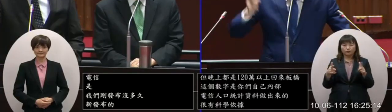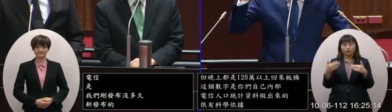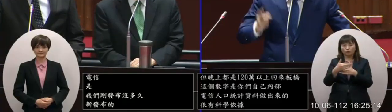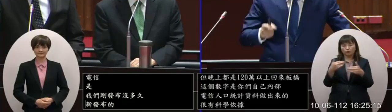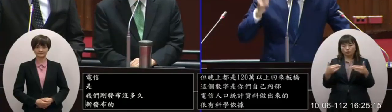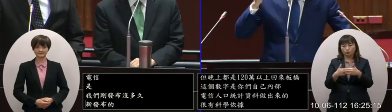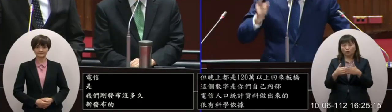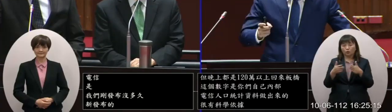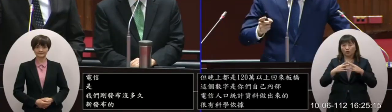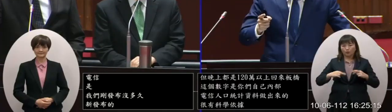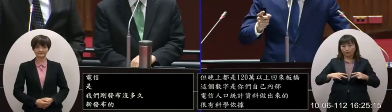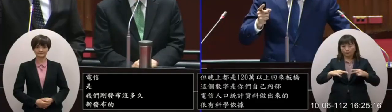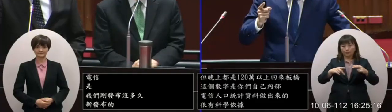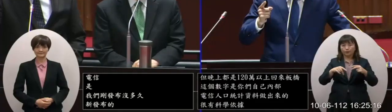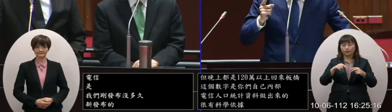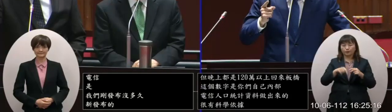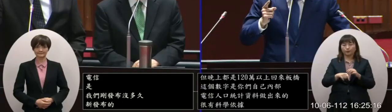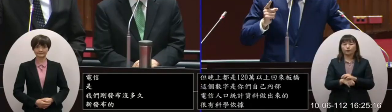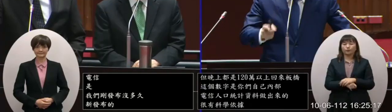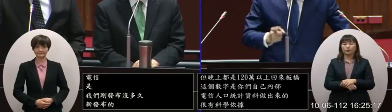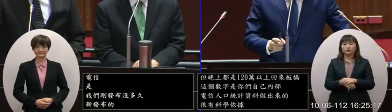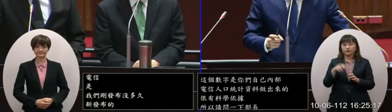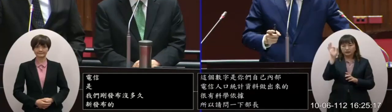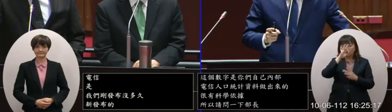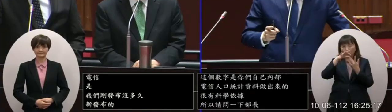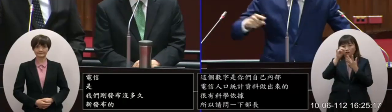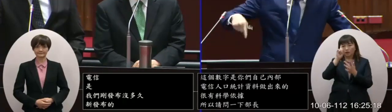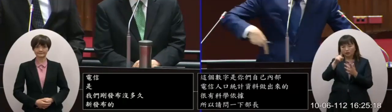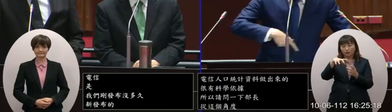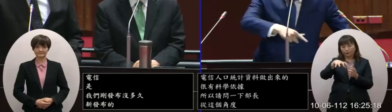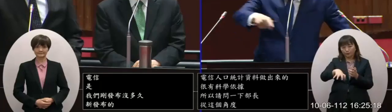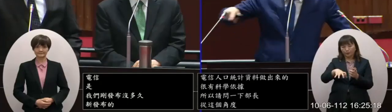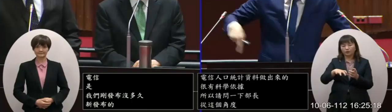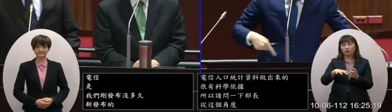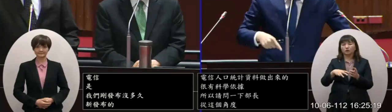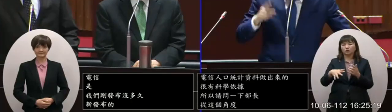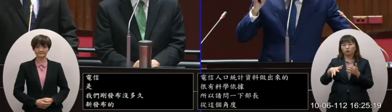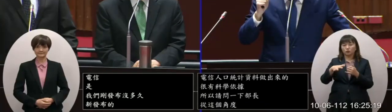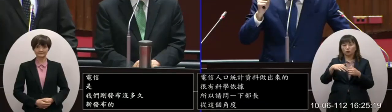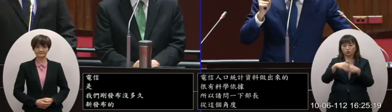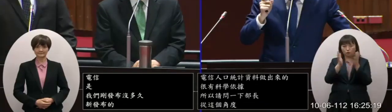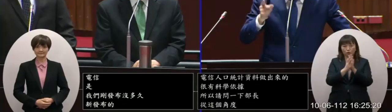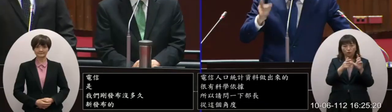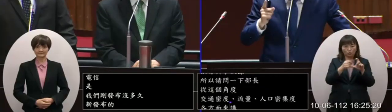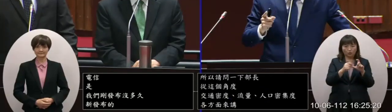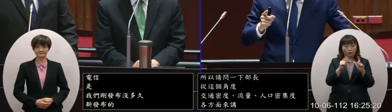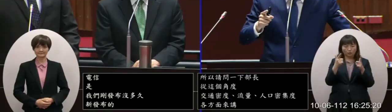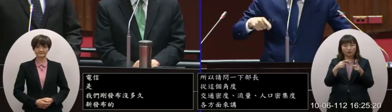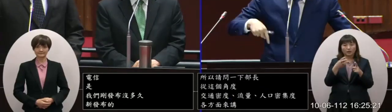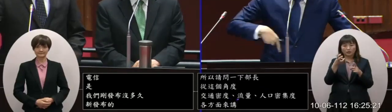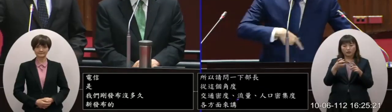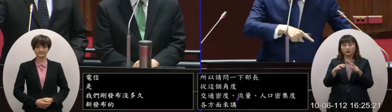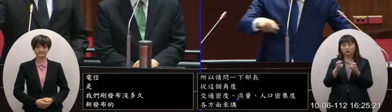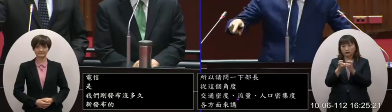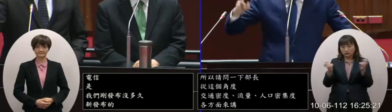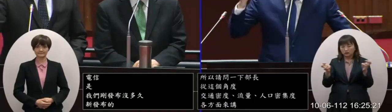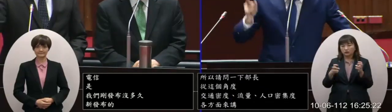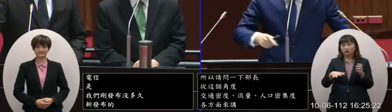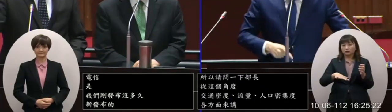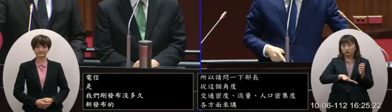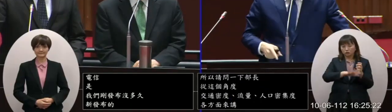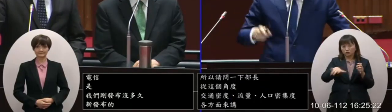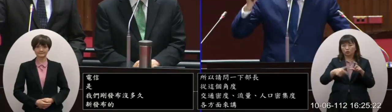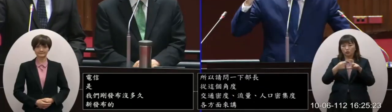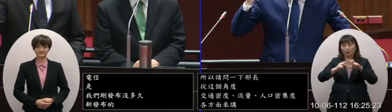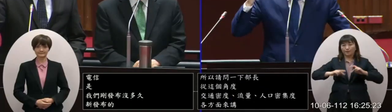真的要改善一個找一個點來做我們全區不是點線而已喔全區